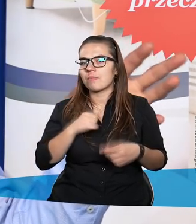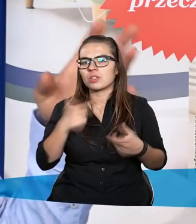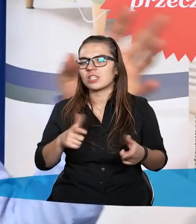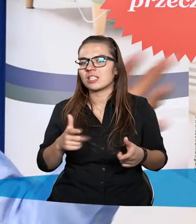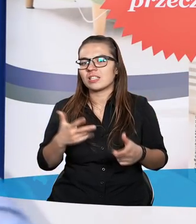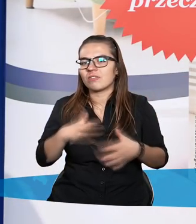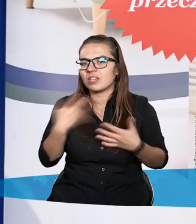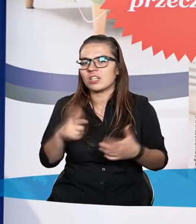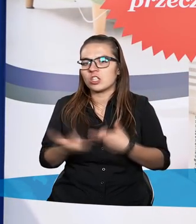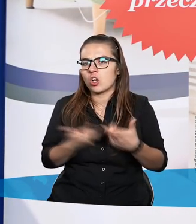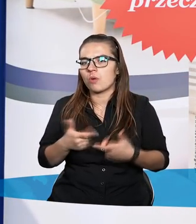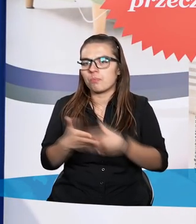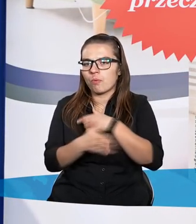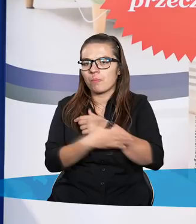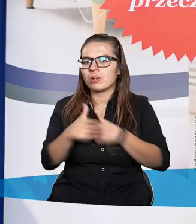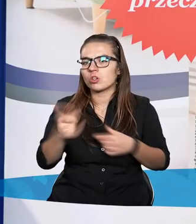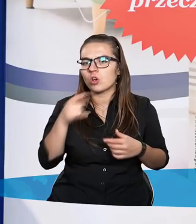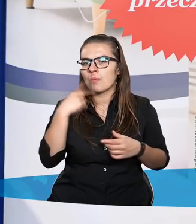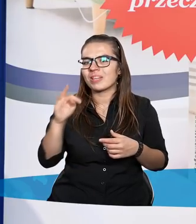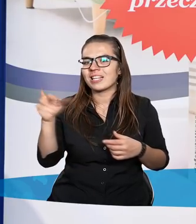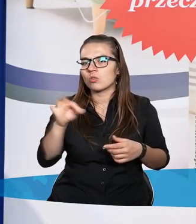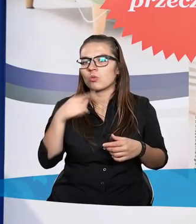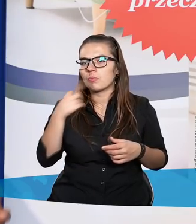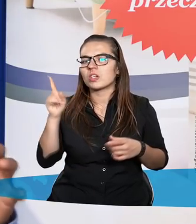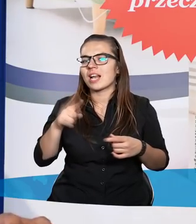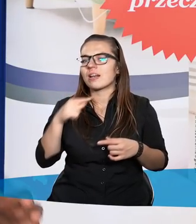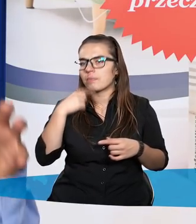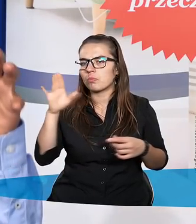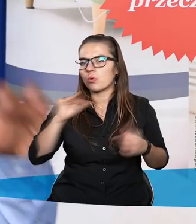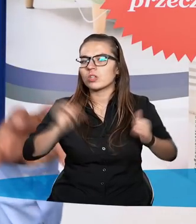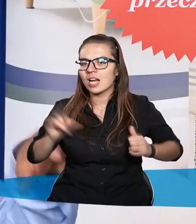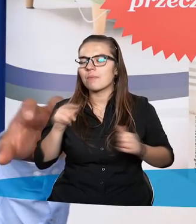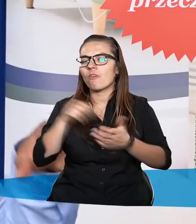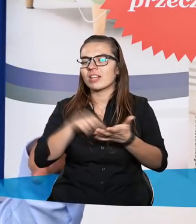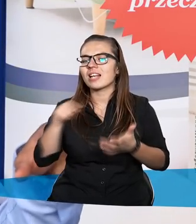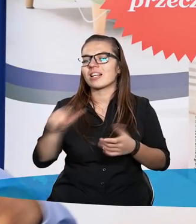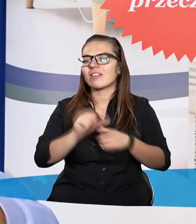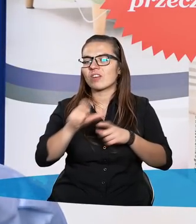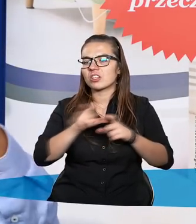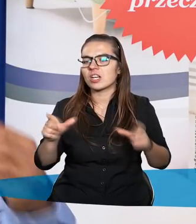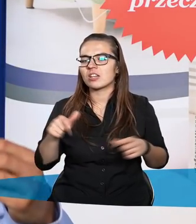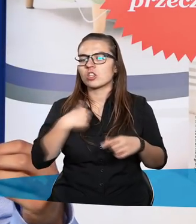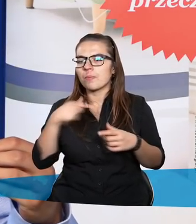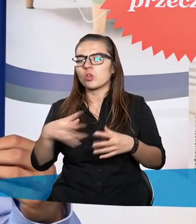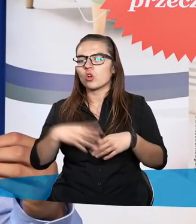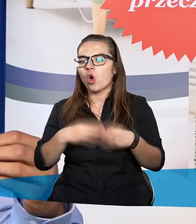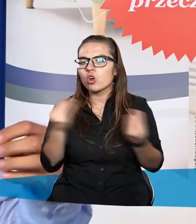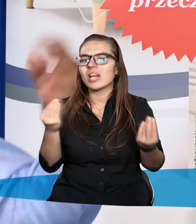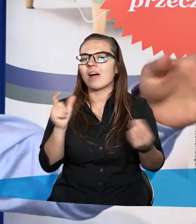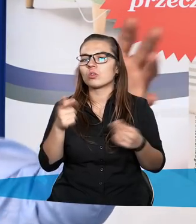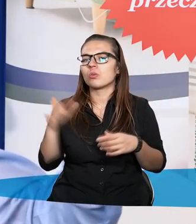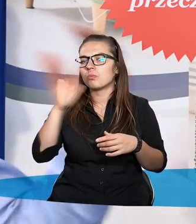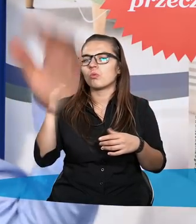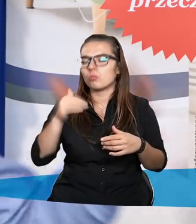nic nie robi. Tu poparłbym to, co ty tu spowiedział. Czasem Bóg mówi, czekaj, bo wtedy jest właśnie czas, żeby coś dojrzało na przykład, prawda?